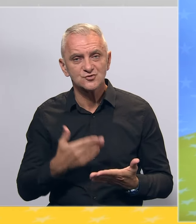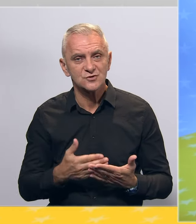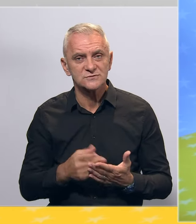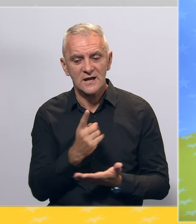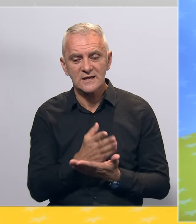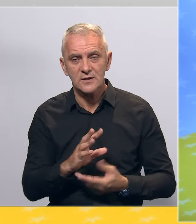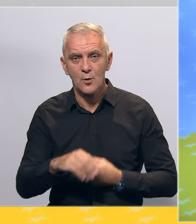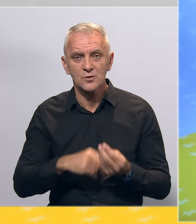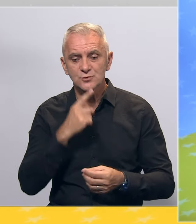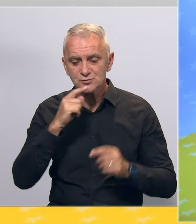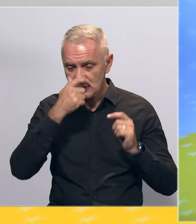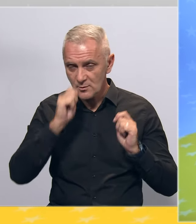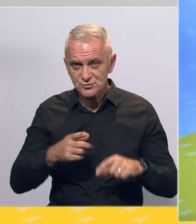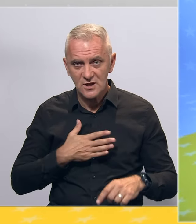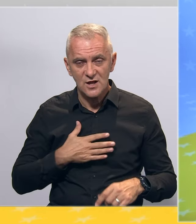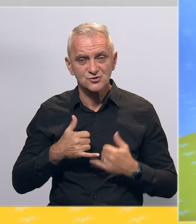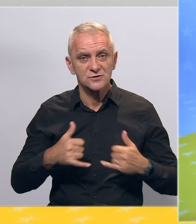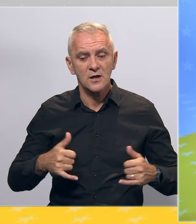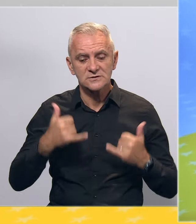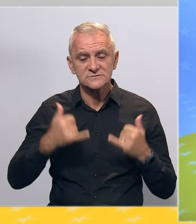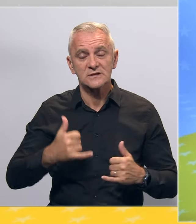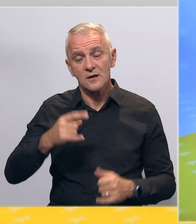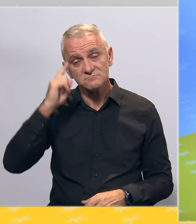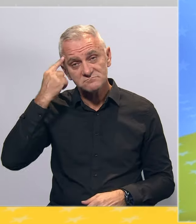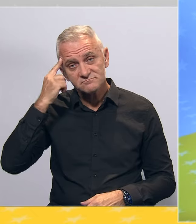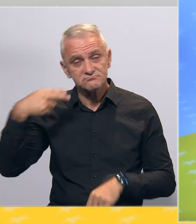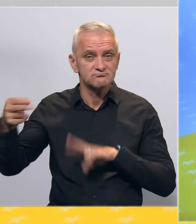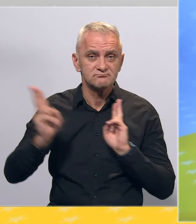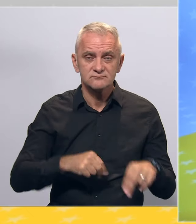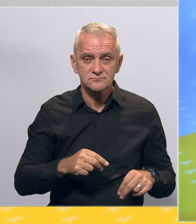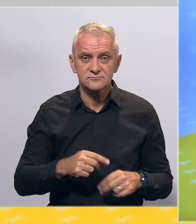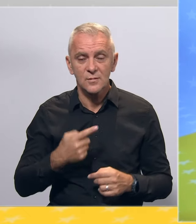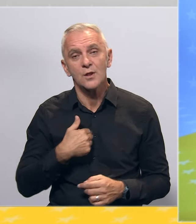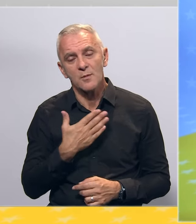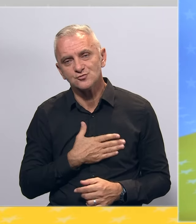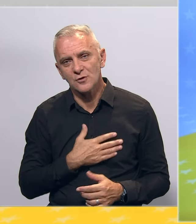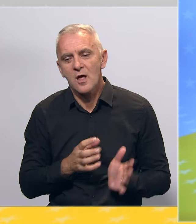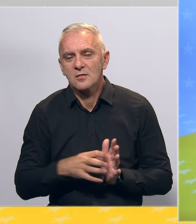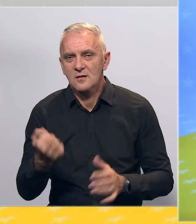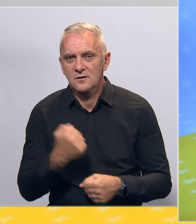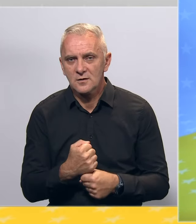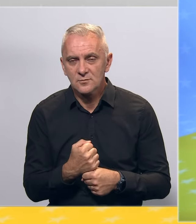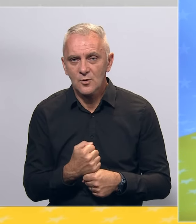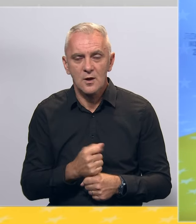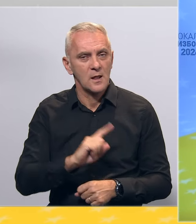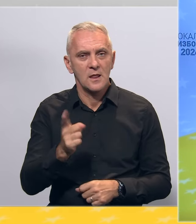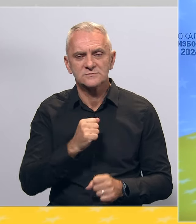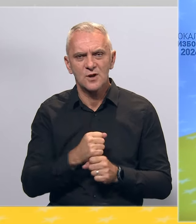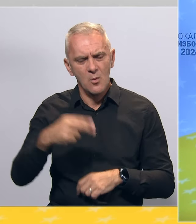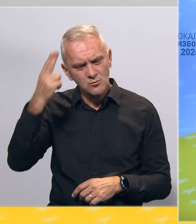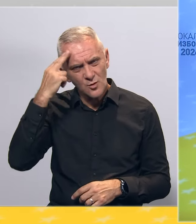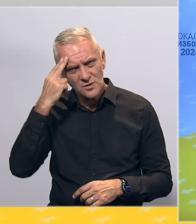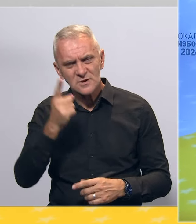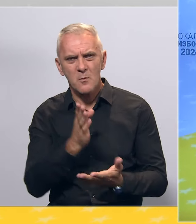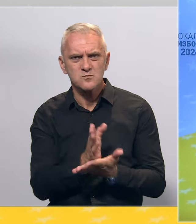dio obitelji koje su napustili na naš grad sada razmišljaju o povratku što nam je svakako dodatna motivacija za dalji rad. Nismo se bavili populizmom